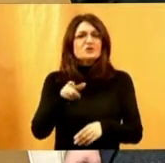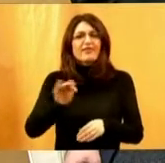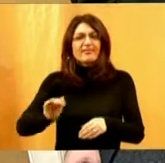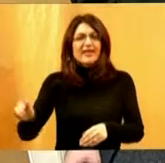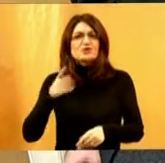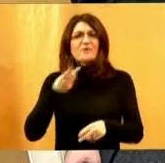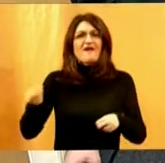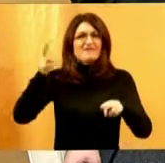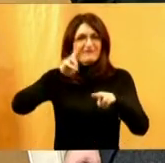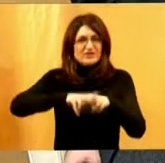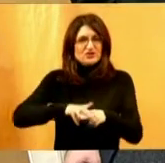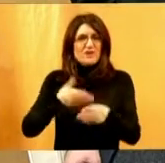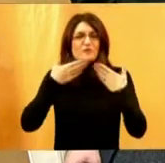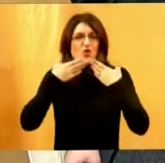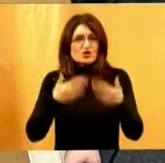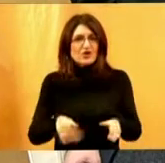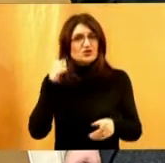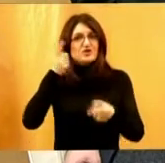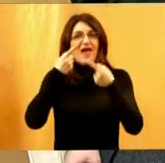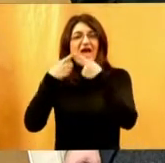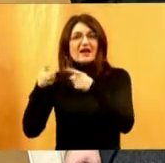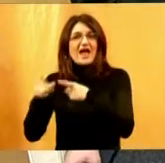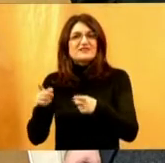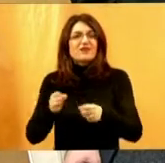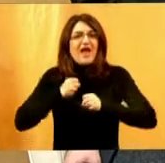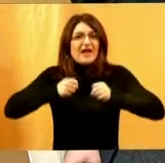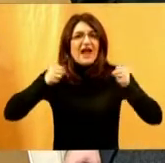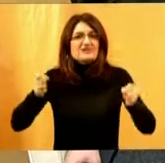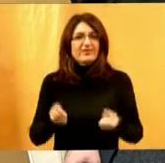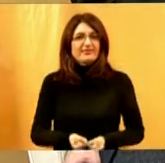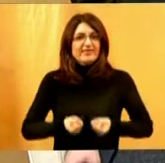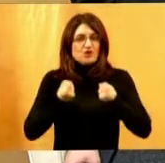oštećenjima, dakle sa različitim razvojnim teškoćama.